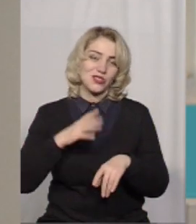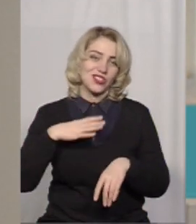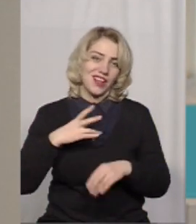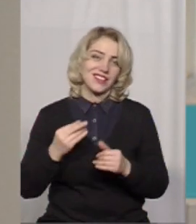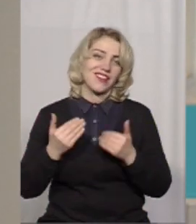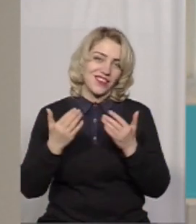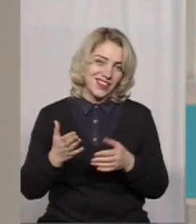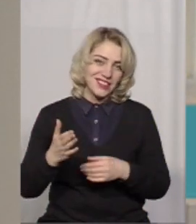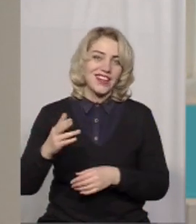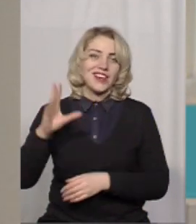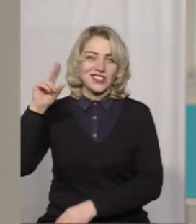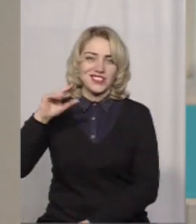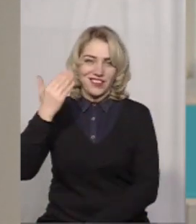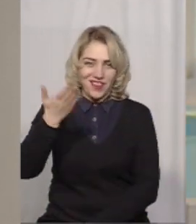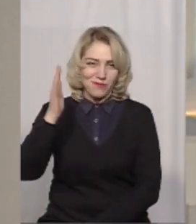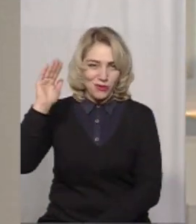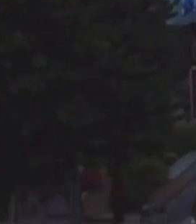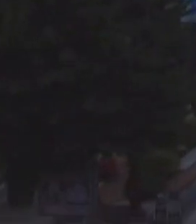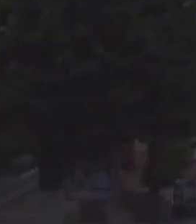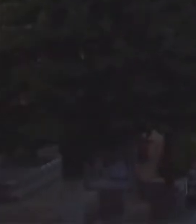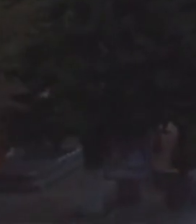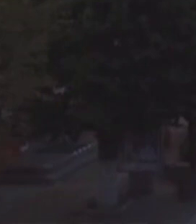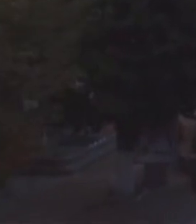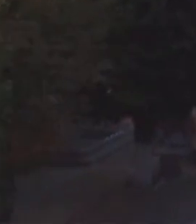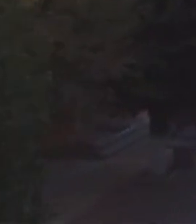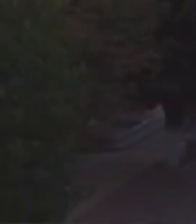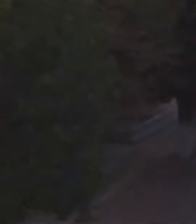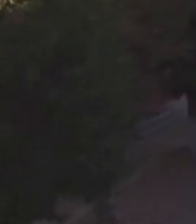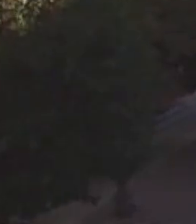чекатиму вас із новою темою. Нехай щастить! Дякую